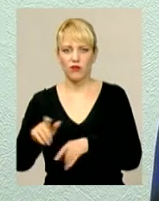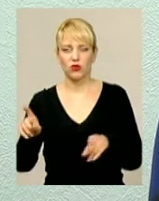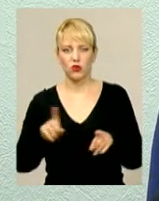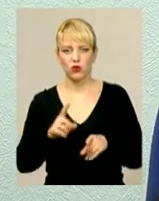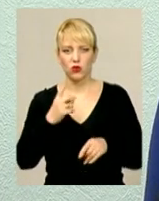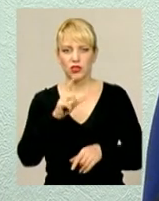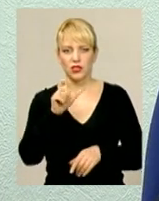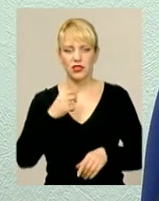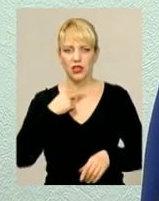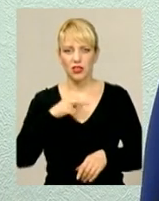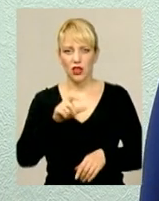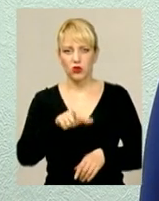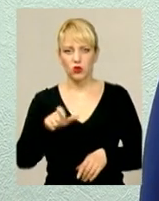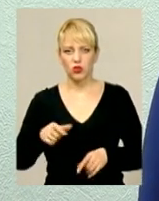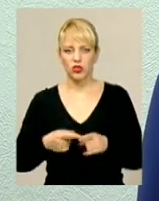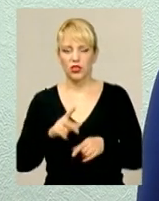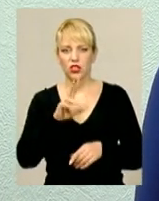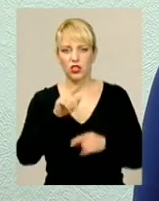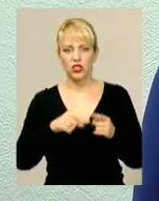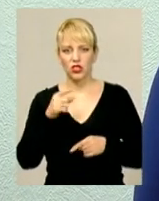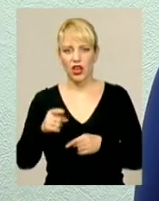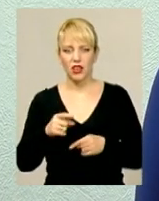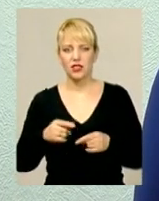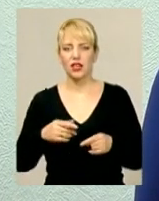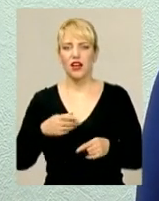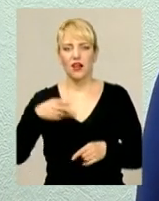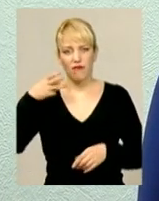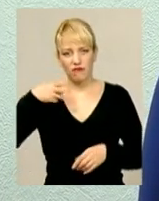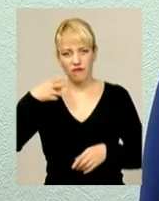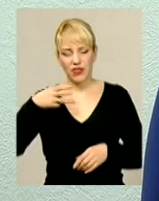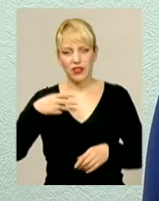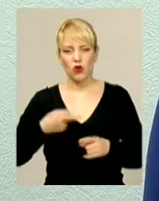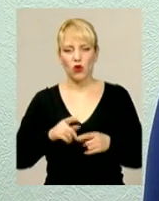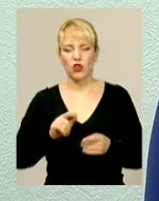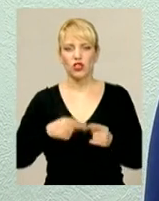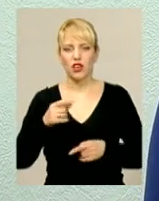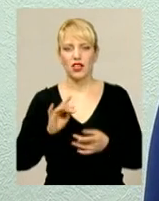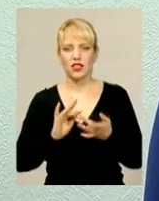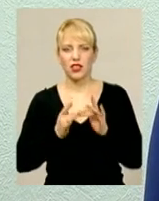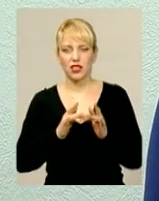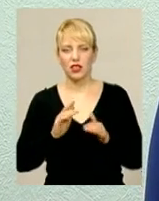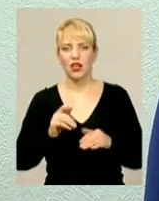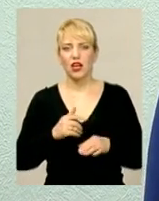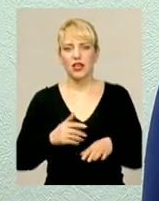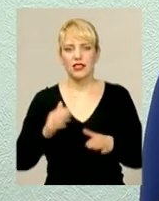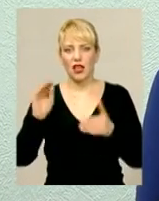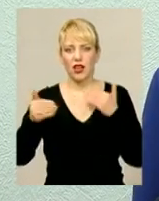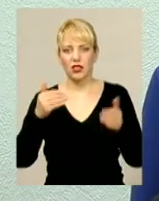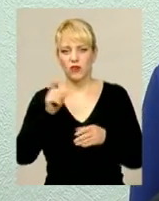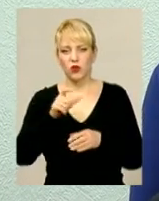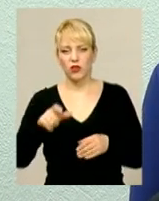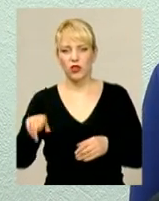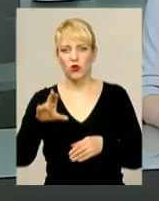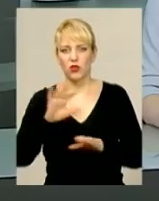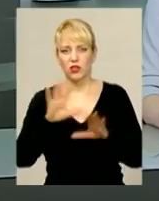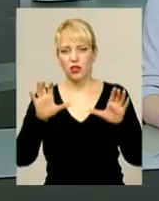засуджених через відеоконференції в мережі інтернет публічно закликав українських громадян до цих незаконних дій.